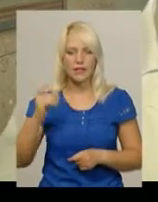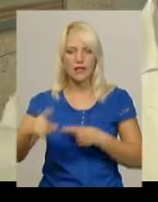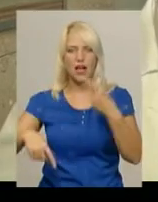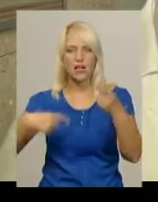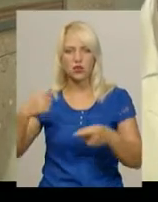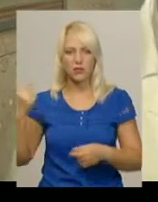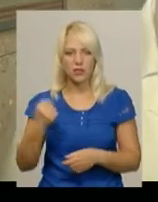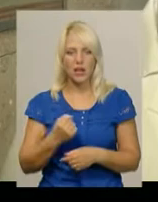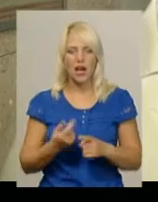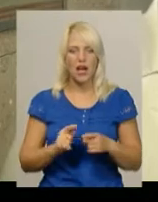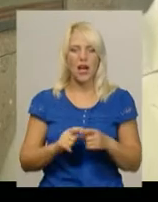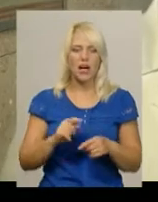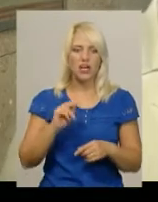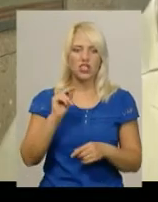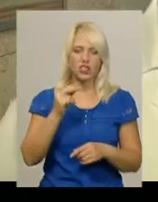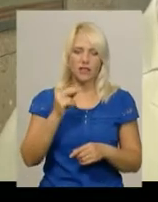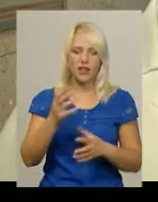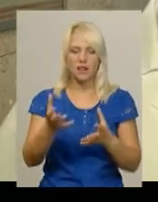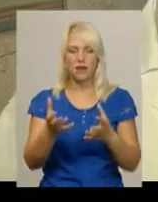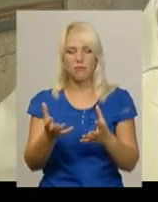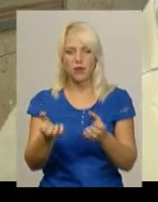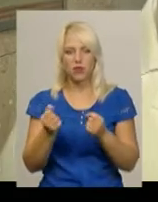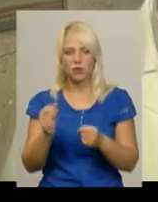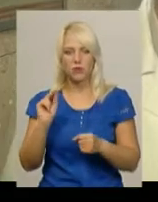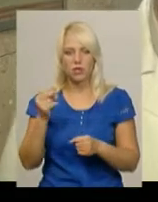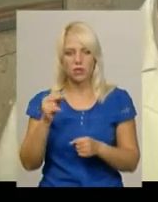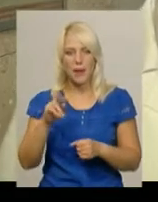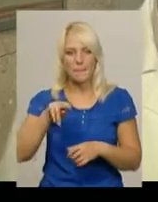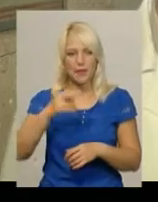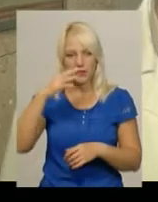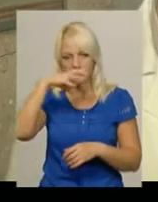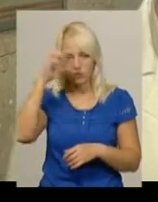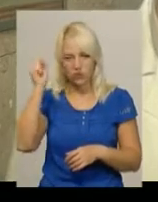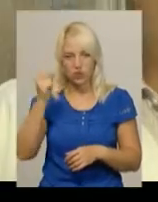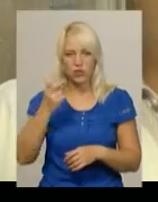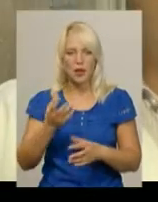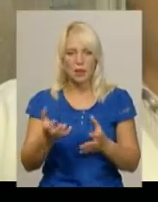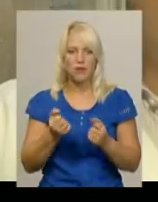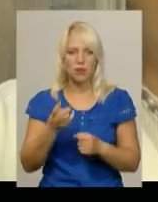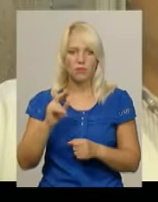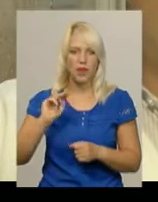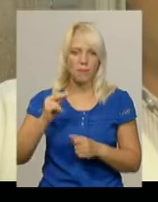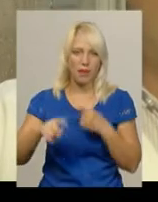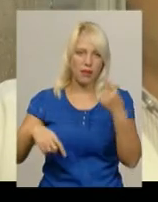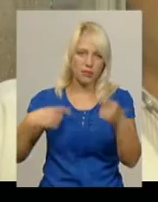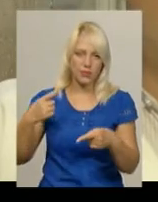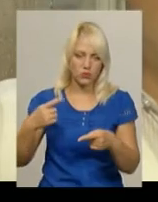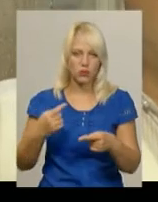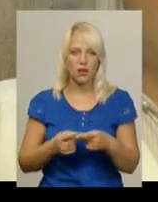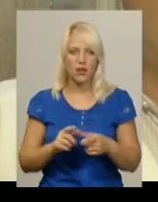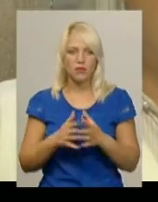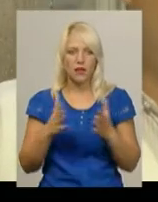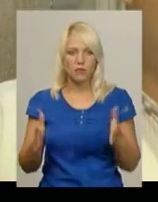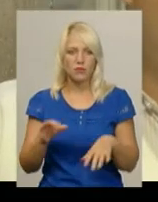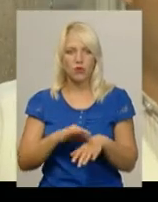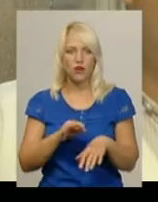четвер відкриває прийом на четвер, в п'ятницю вночі відкривається прийом на п'ятницю. Найбільше зараз потік хворих